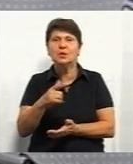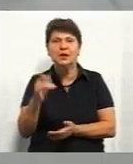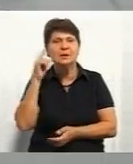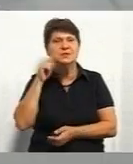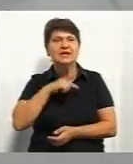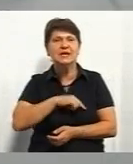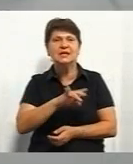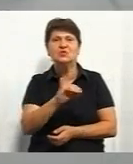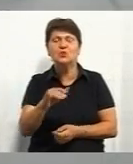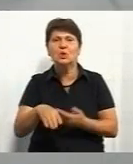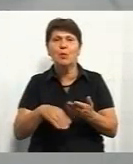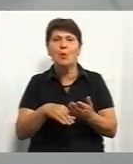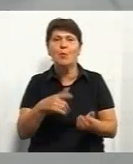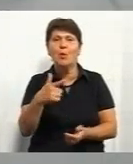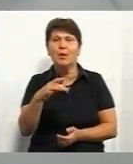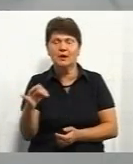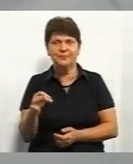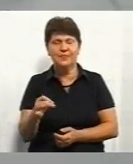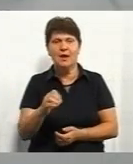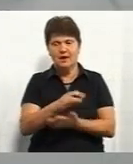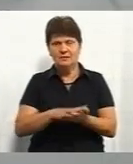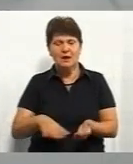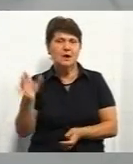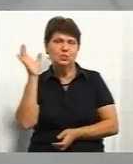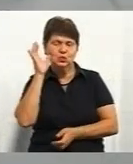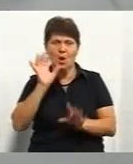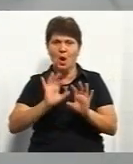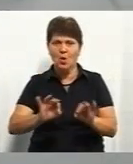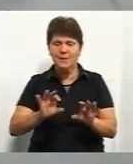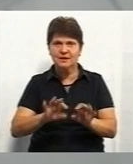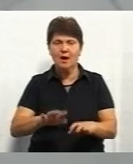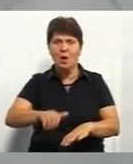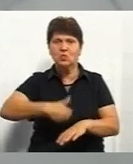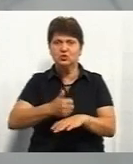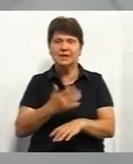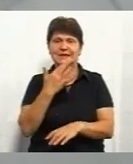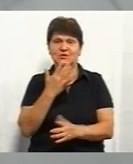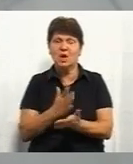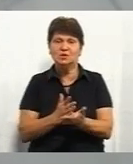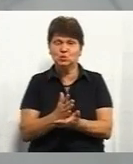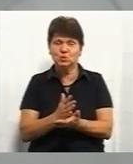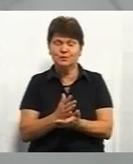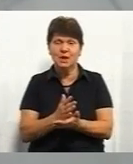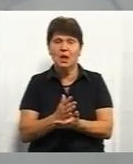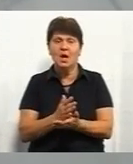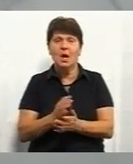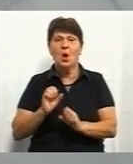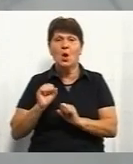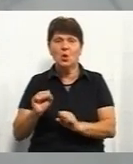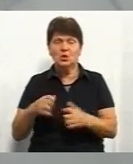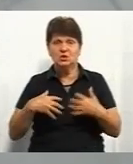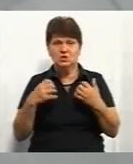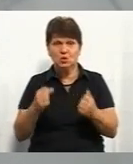Далі послухаємо коментар чільниці Національної служби здоров'я України щодо довготривалого лікування в